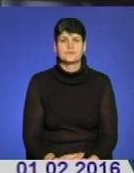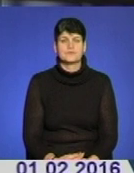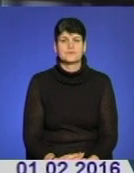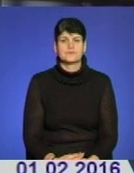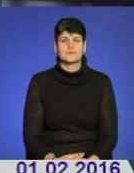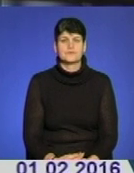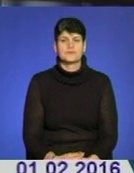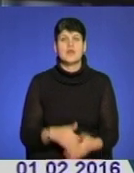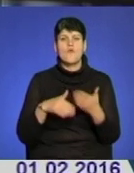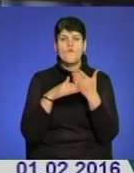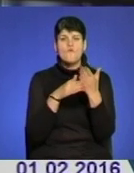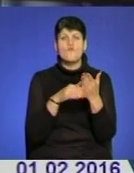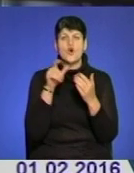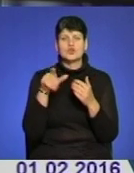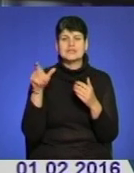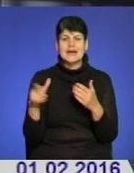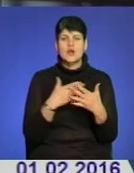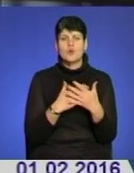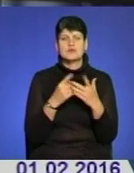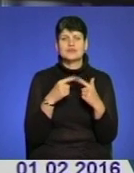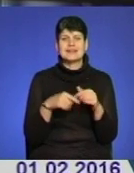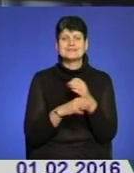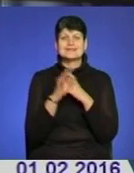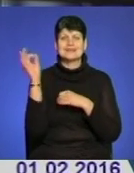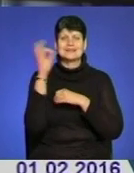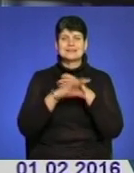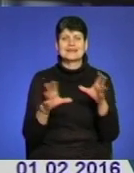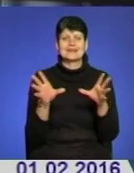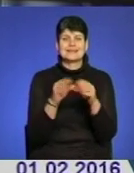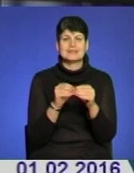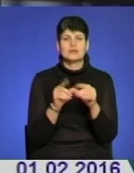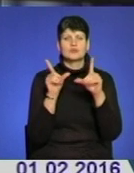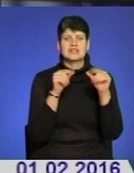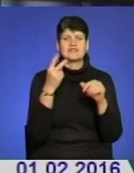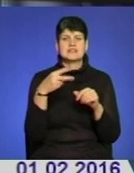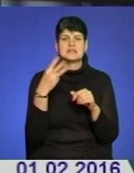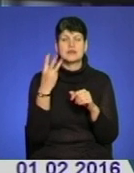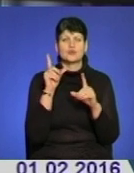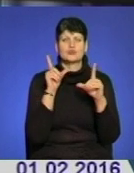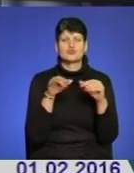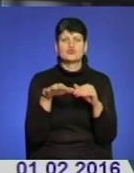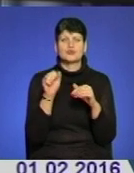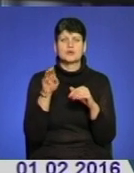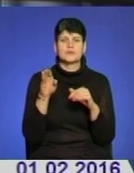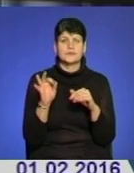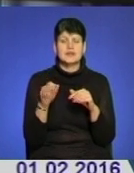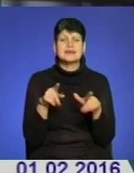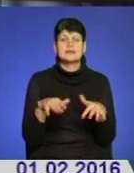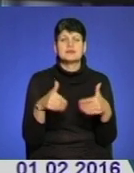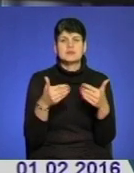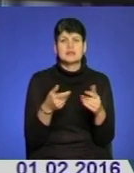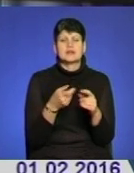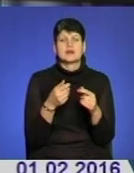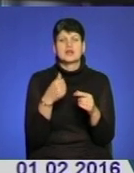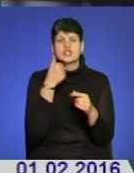Волонтери громадської організації «Схід і Захід єдині» вирішили у 23-ту поїздку на схід у зону бойових дій. Її присвятили до